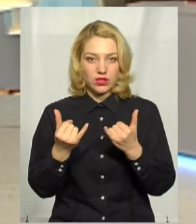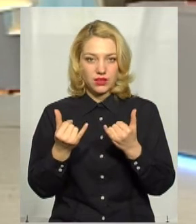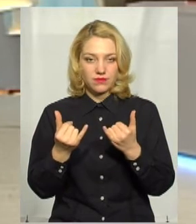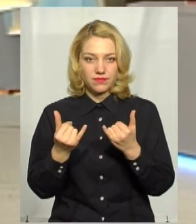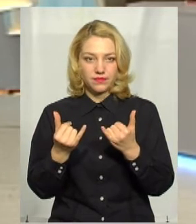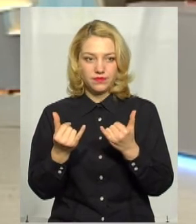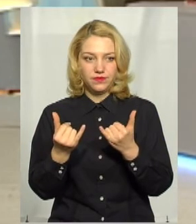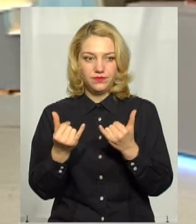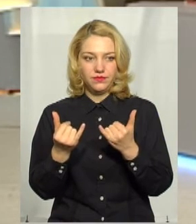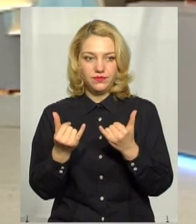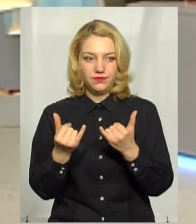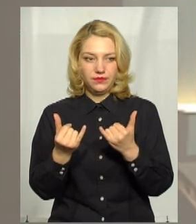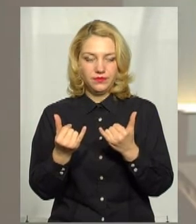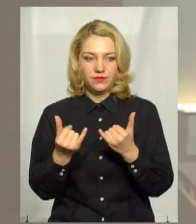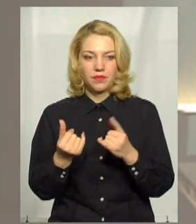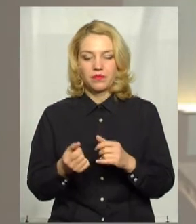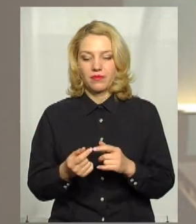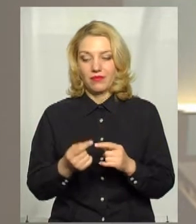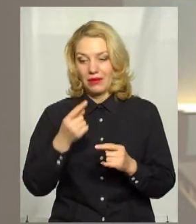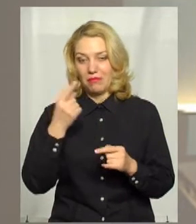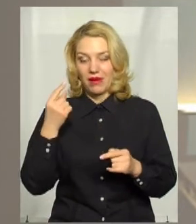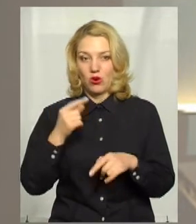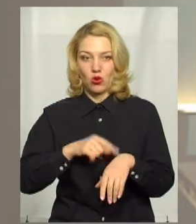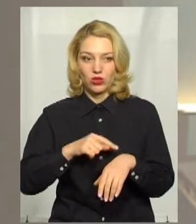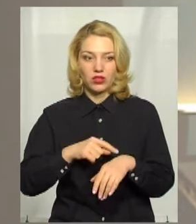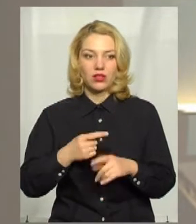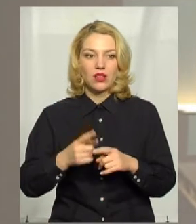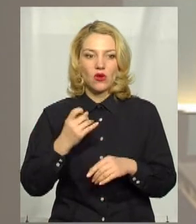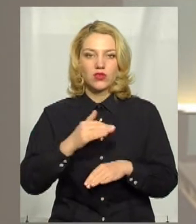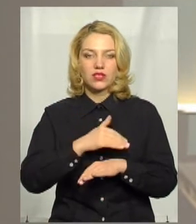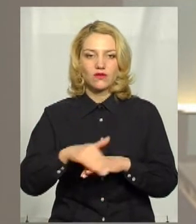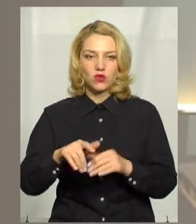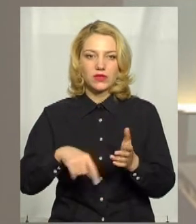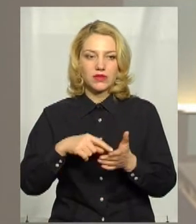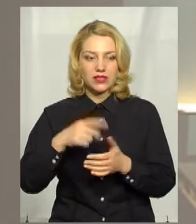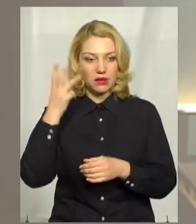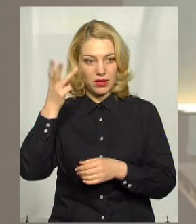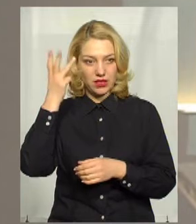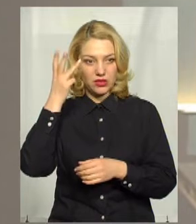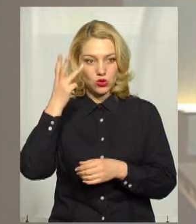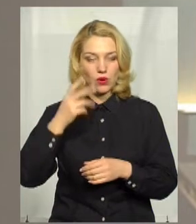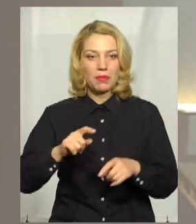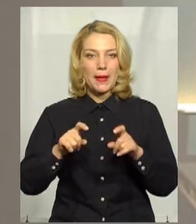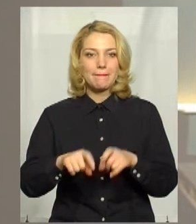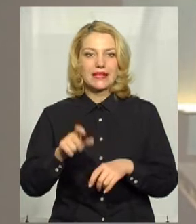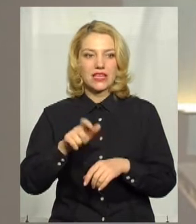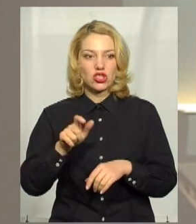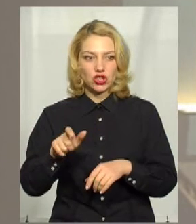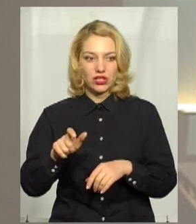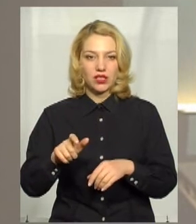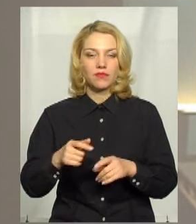пару годин тому, на одній з вулиць Хмельницького пасажири,